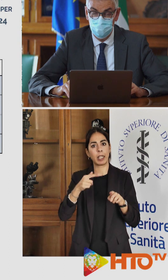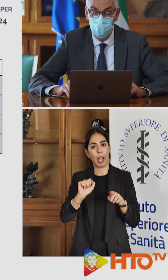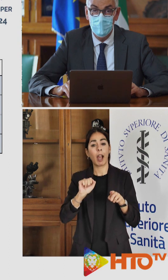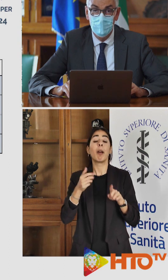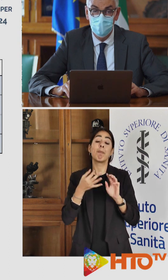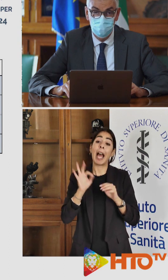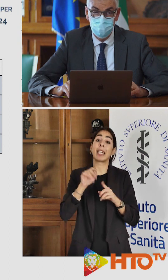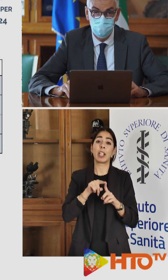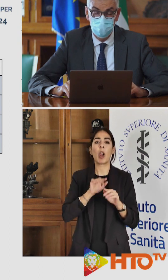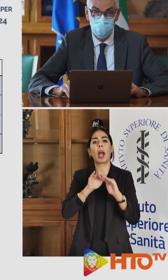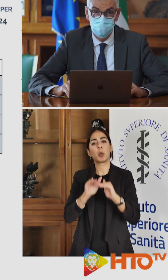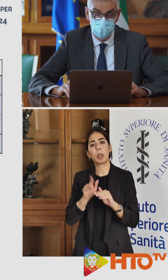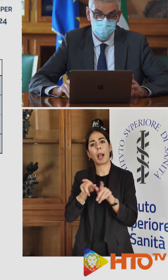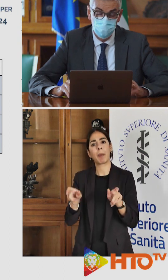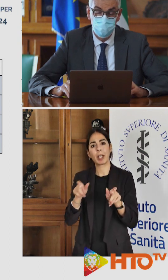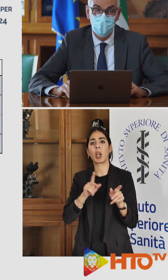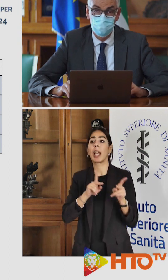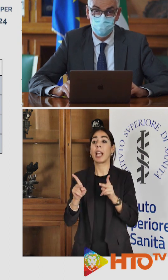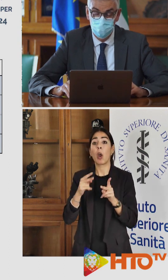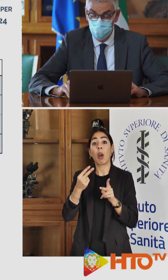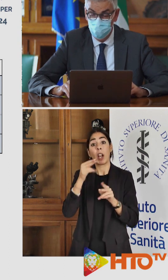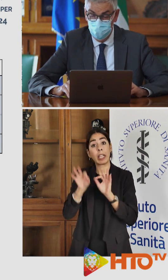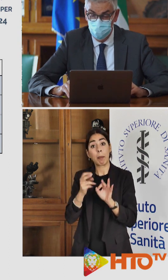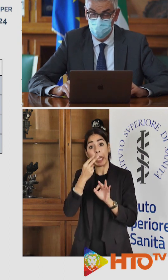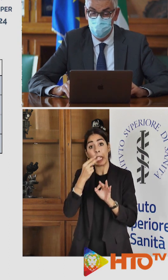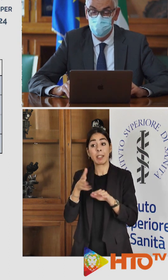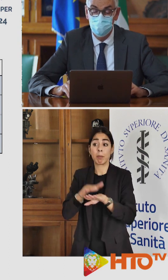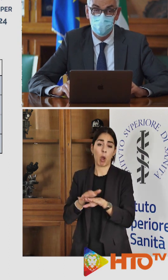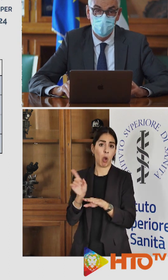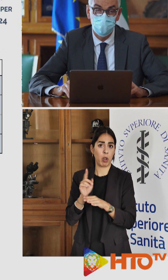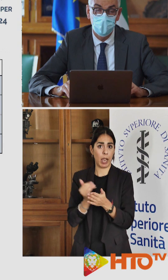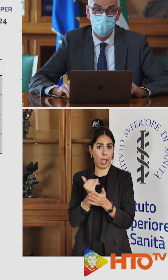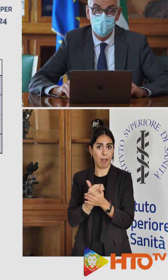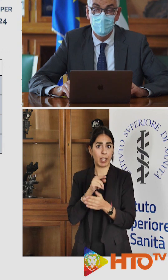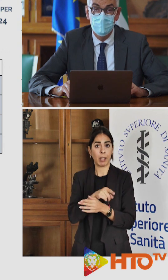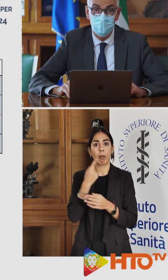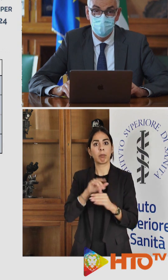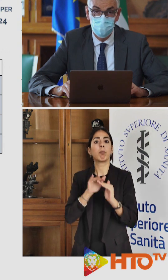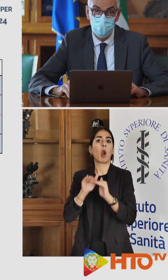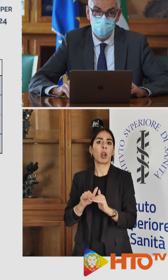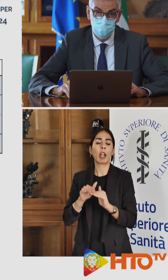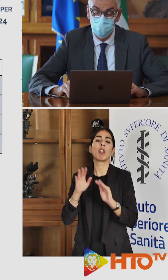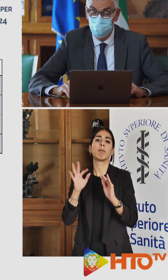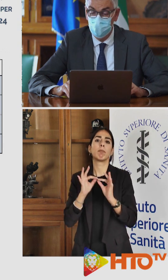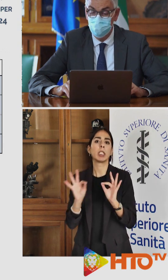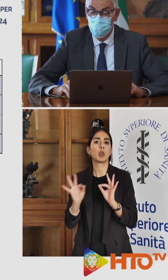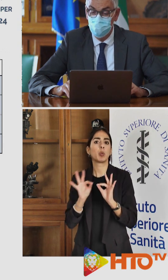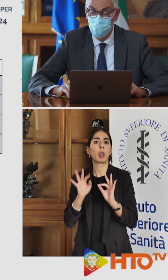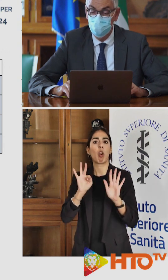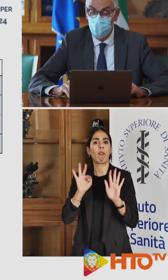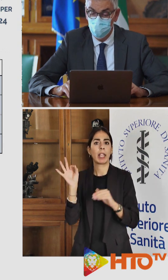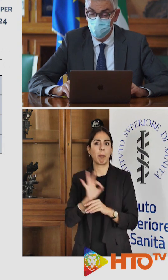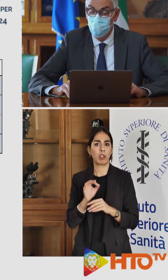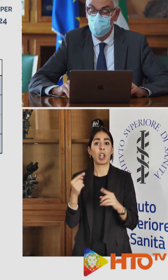intensiva e per i dicessi. La protezione, l'efficacia in questo caso, è superiore al 90%. Per quanto riguarda invece il rischio di